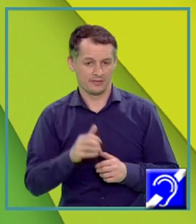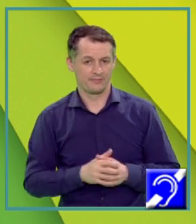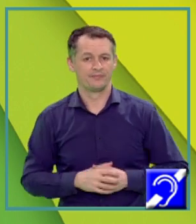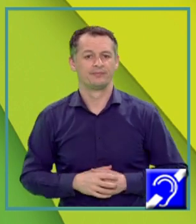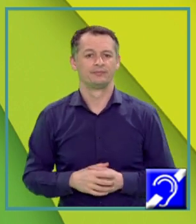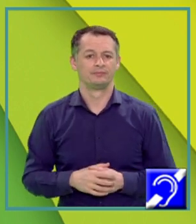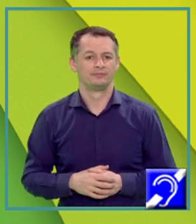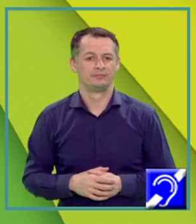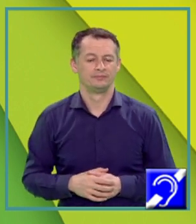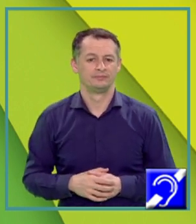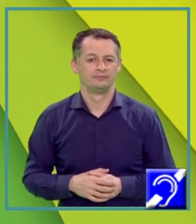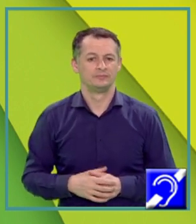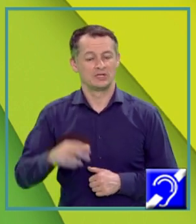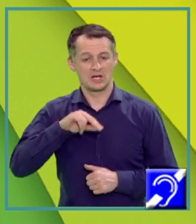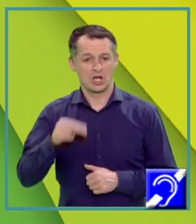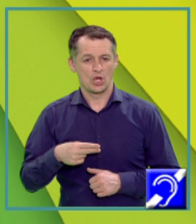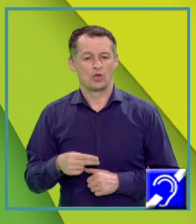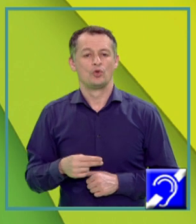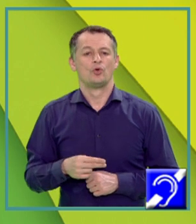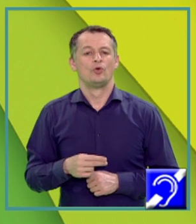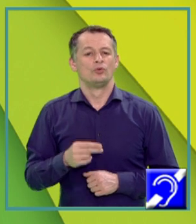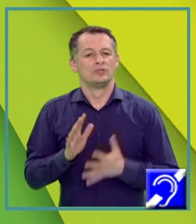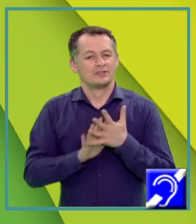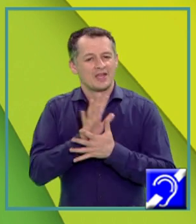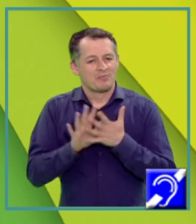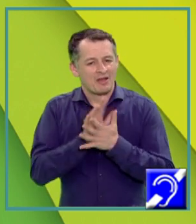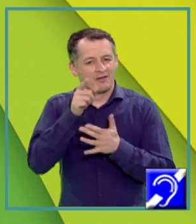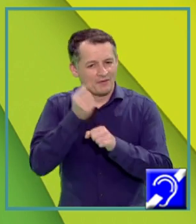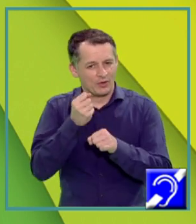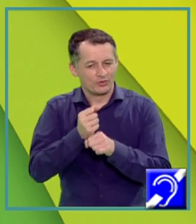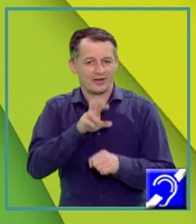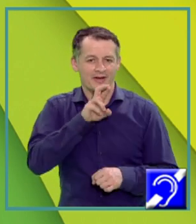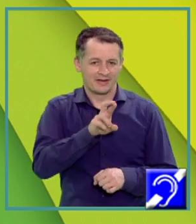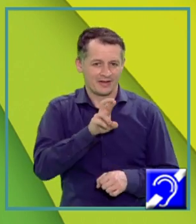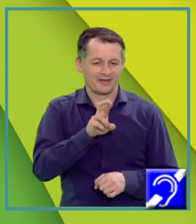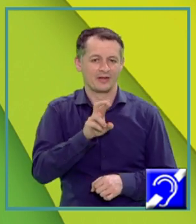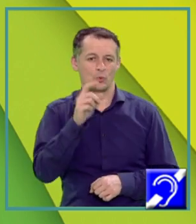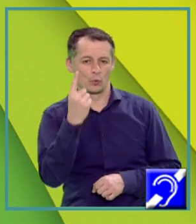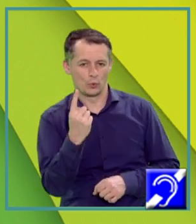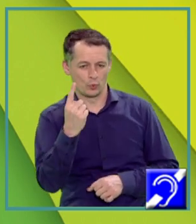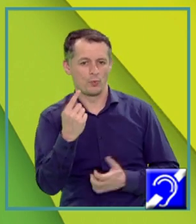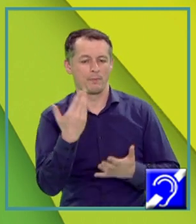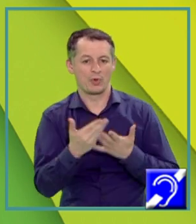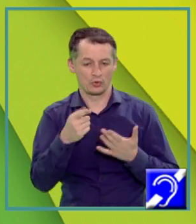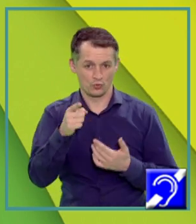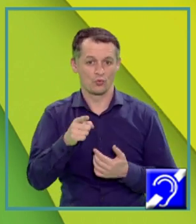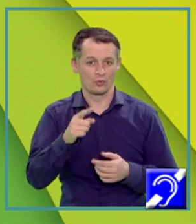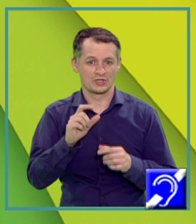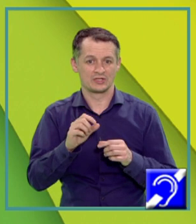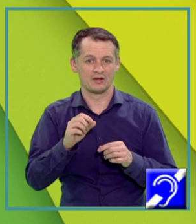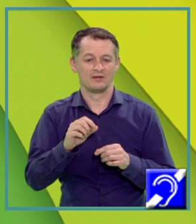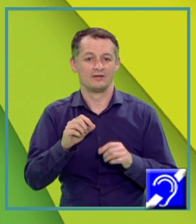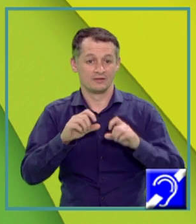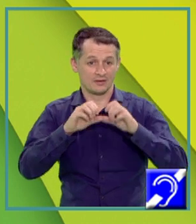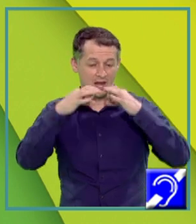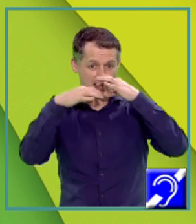În acord cu convenția de semne, raza R1 a lentilei este pozitivă